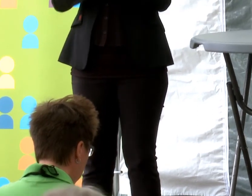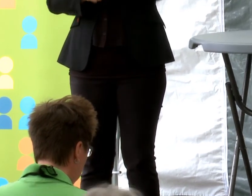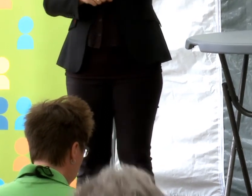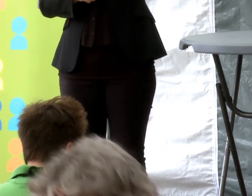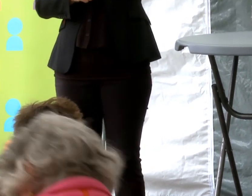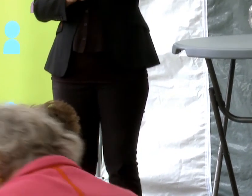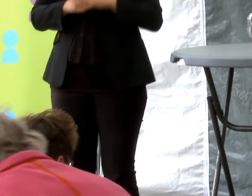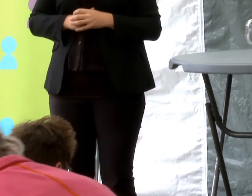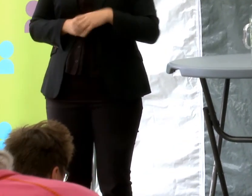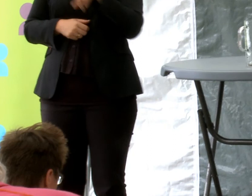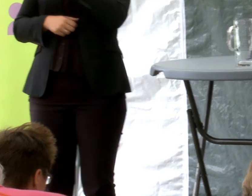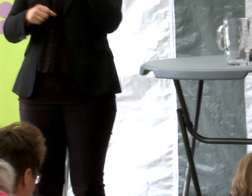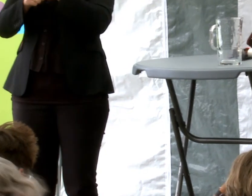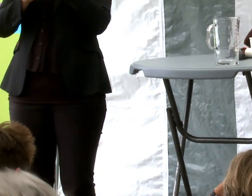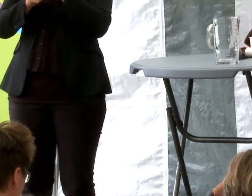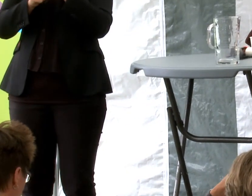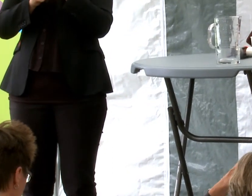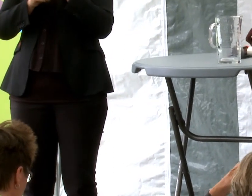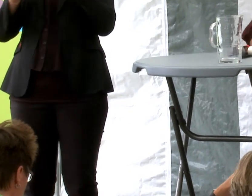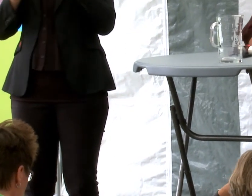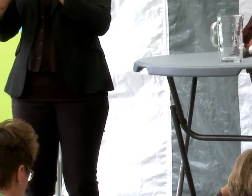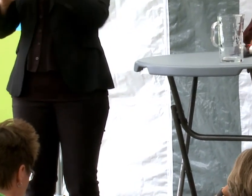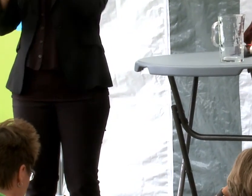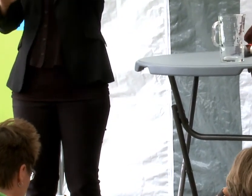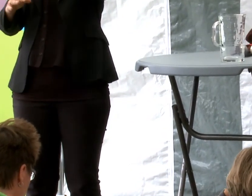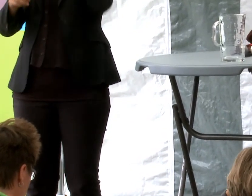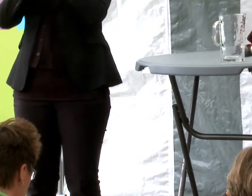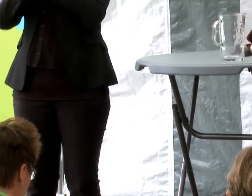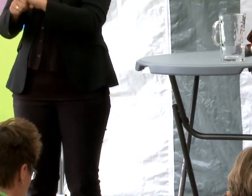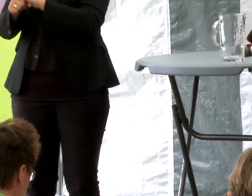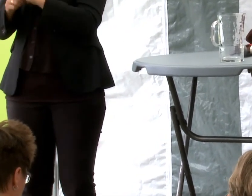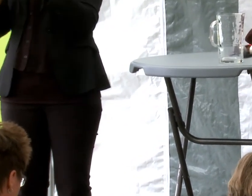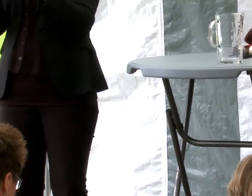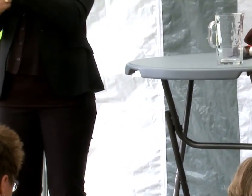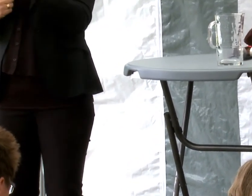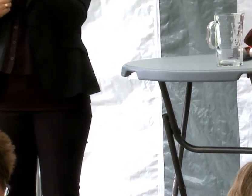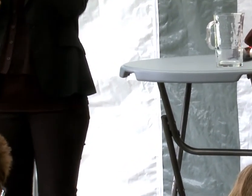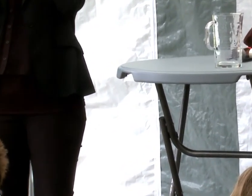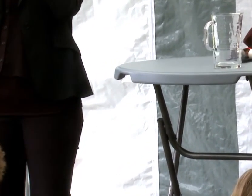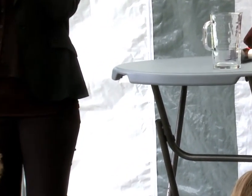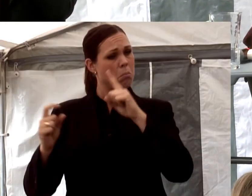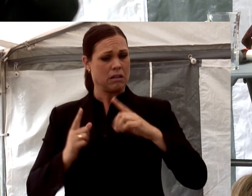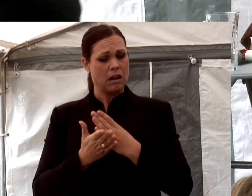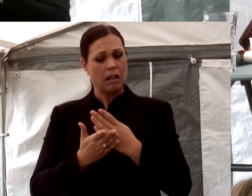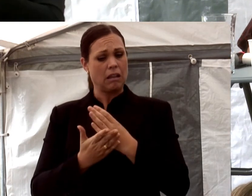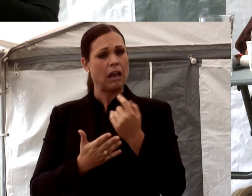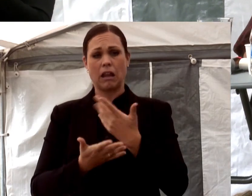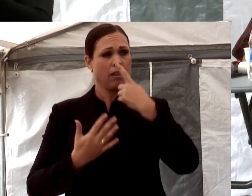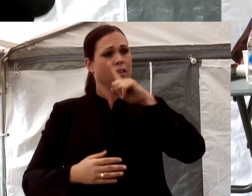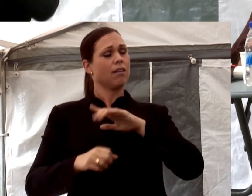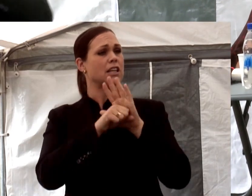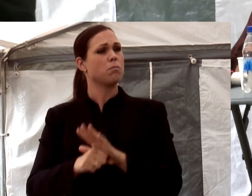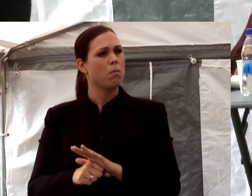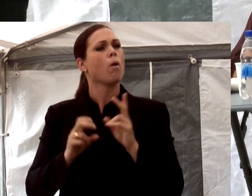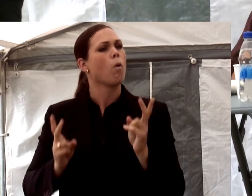Att jobba mot åldersdiskriminering är ju förstås viktigt av många orsaker inte minst för att det är en mänsklig rättighet att inte bli diskriminerad. Men det